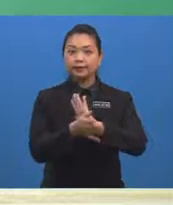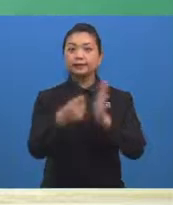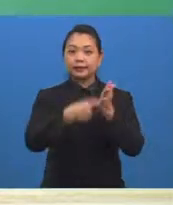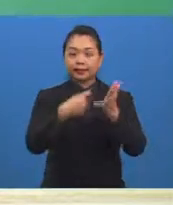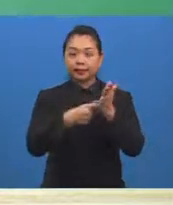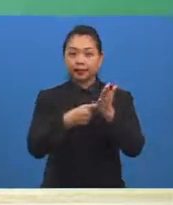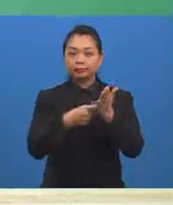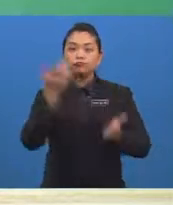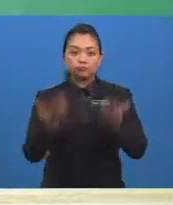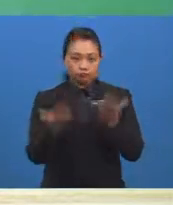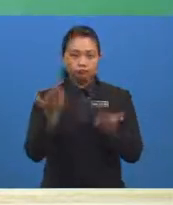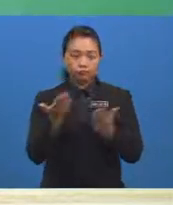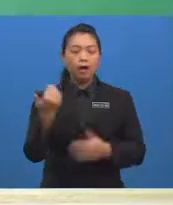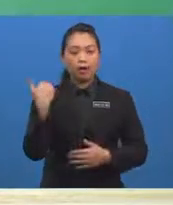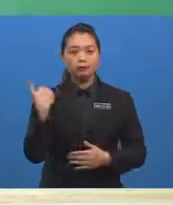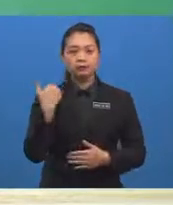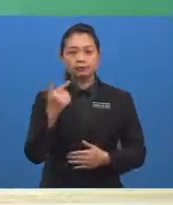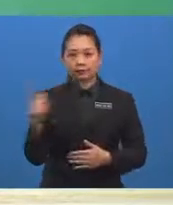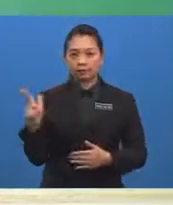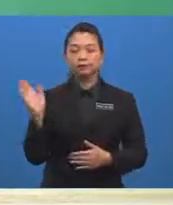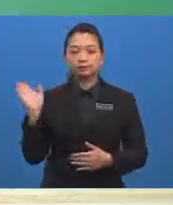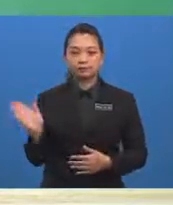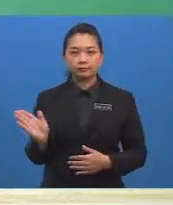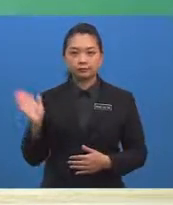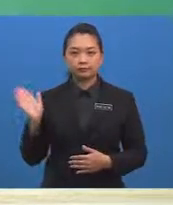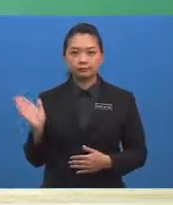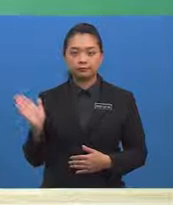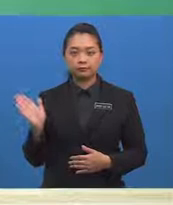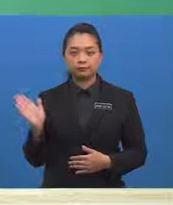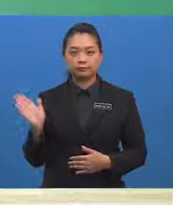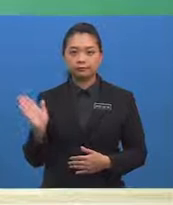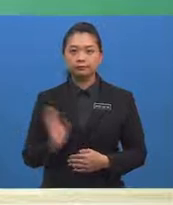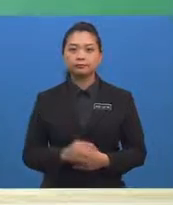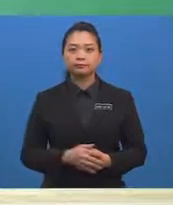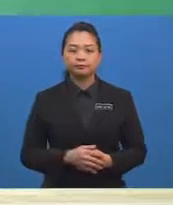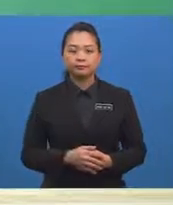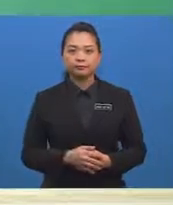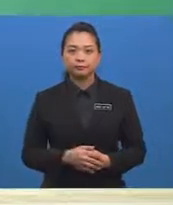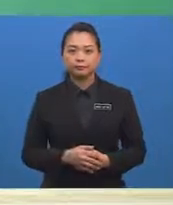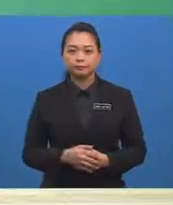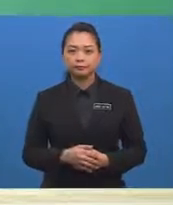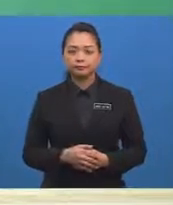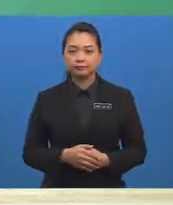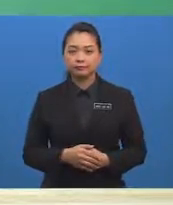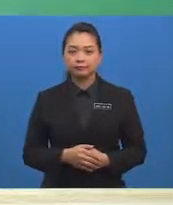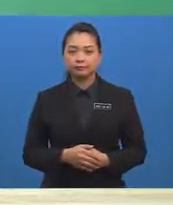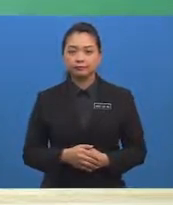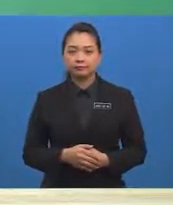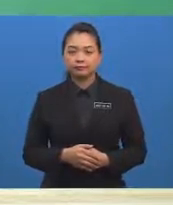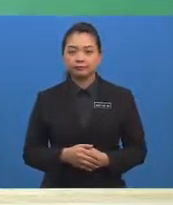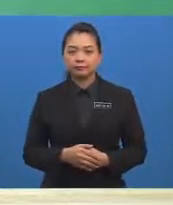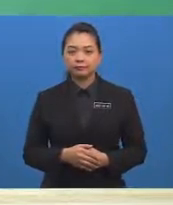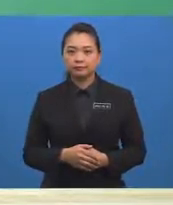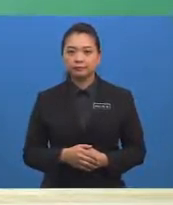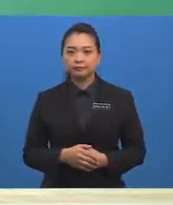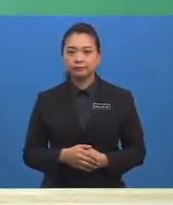adalah bilangan nombor genap yang diperolehi, dibahagikan dengan bilangan di